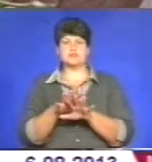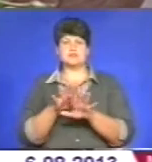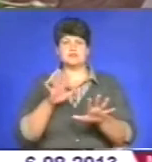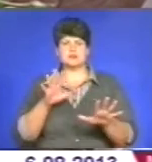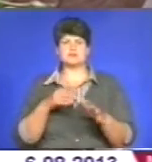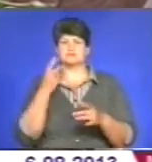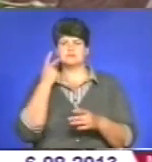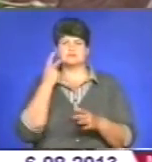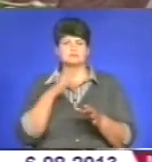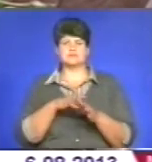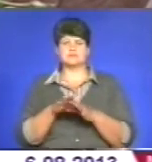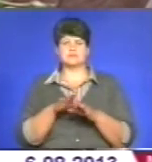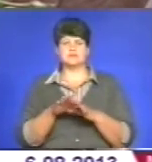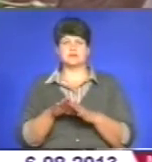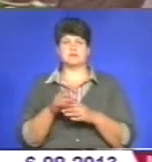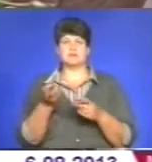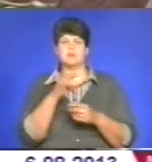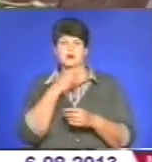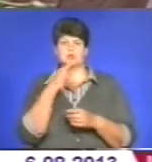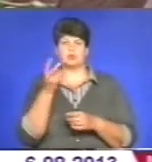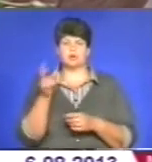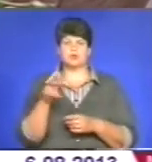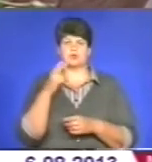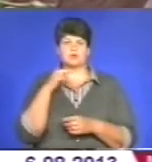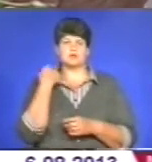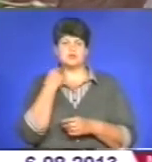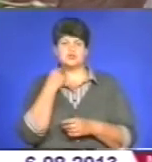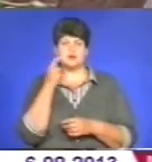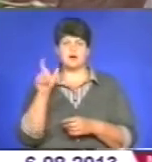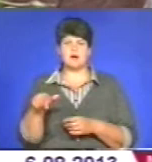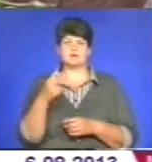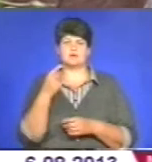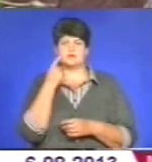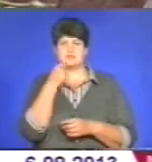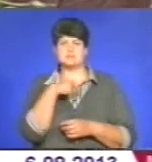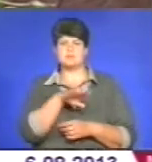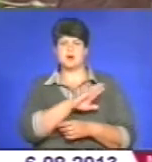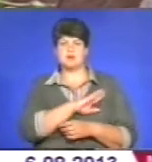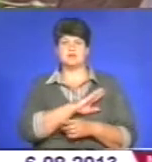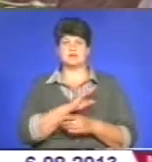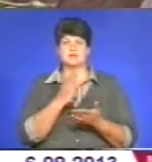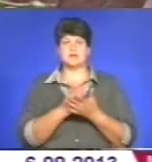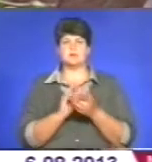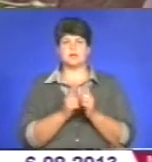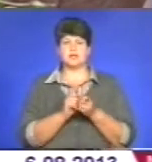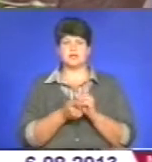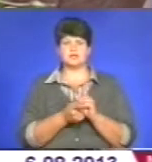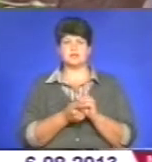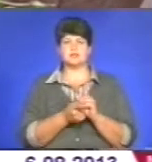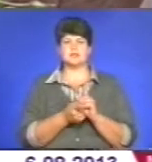Дуже до нас йдуть англічани, іспанці. У нас є перекладачі, які на сцені отворять Марії,